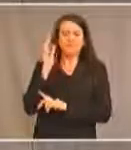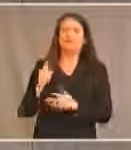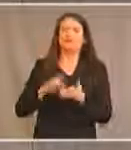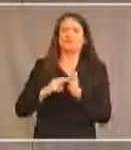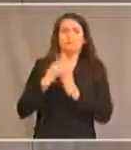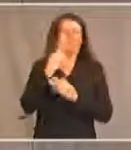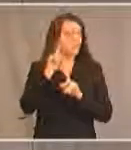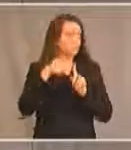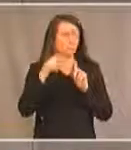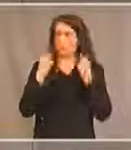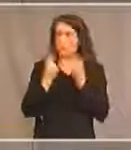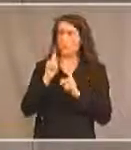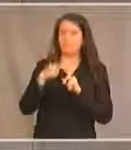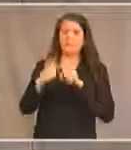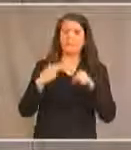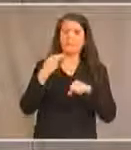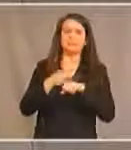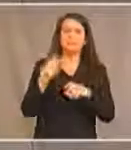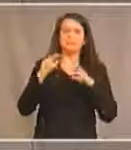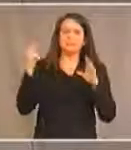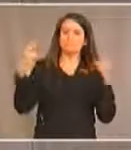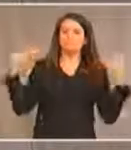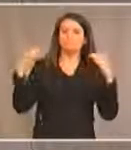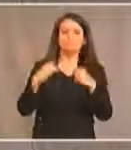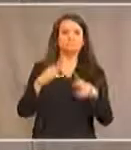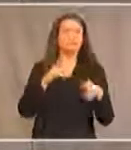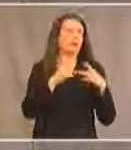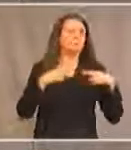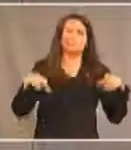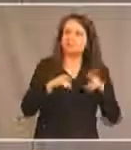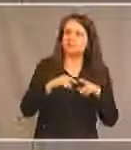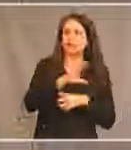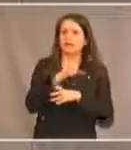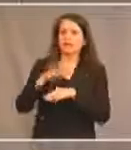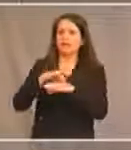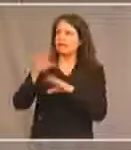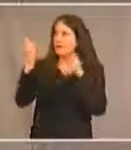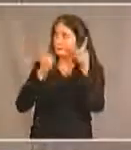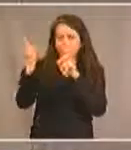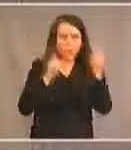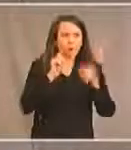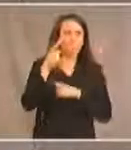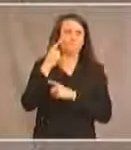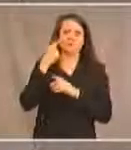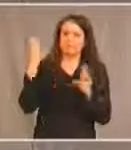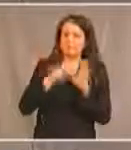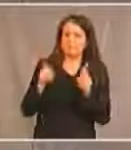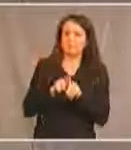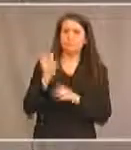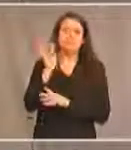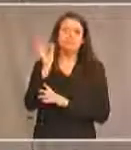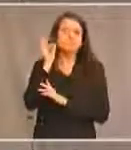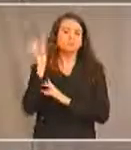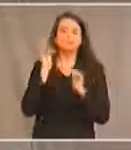Premières Nations participent à l'échelle nationale, les organisations régionales, provinciales, territoriales, les gouvernements, les Autochtones